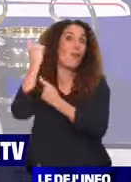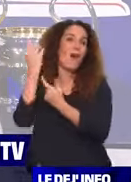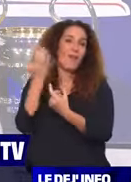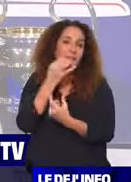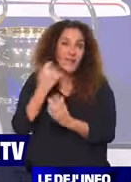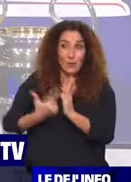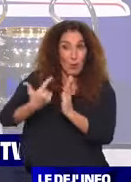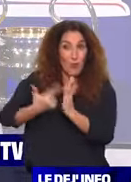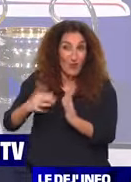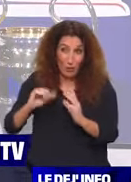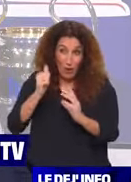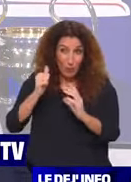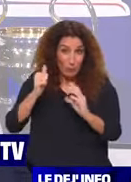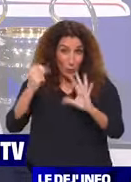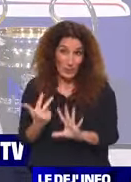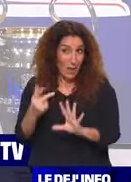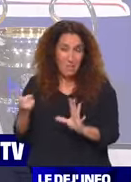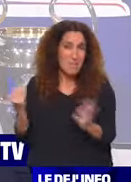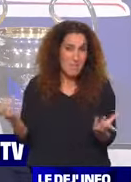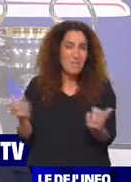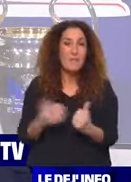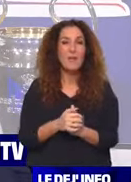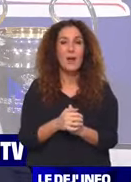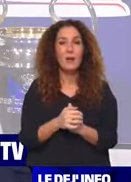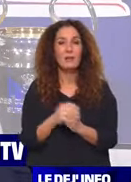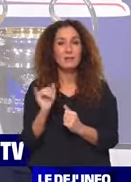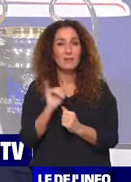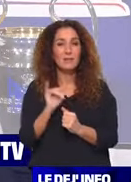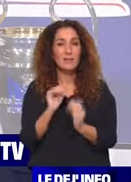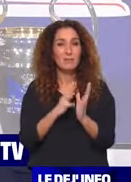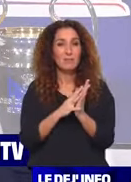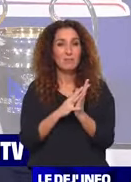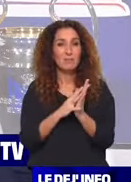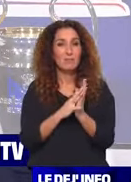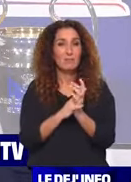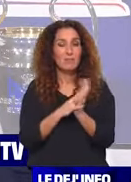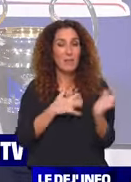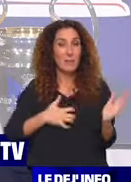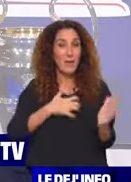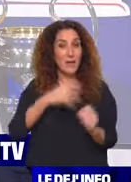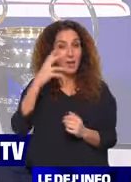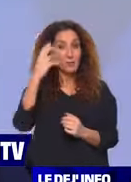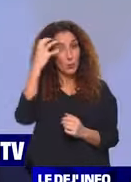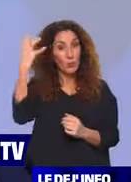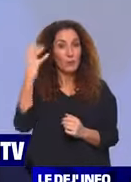de le dire. Et donc, l'adversaire du Bayern Munich sera-t-il français ou non ?